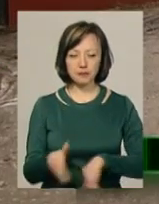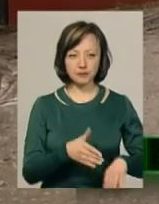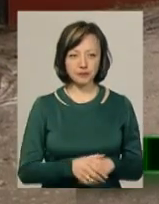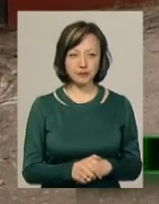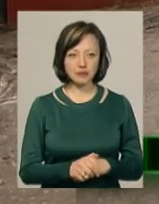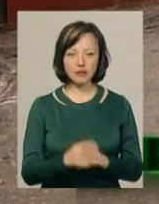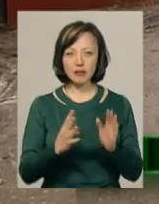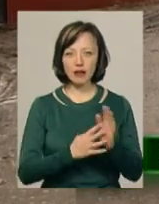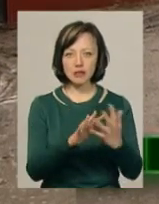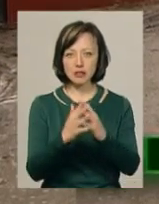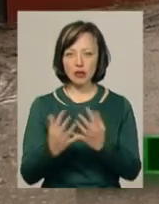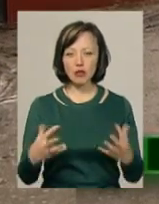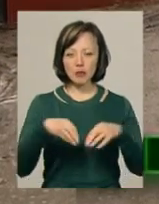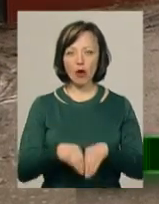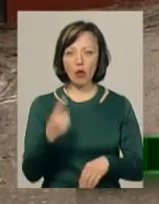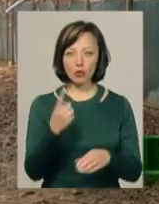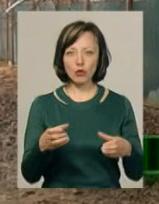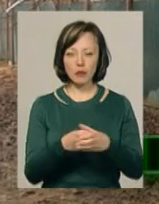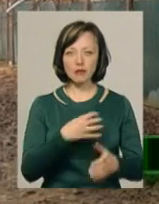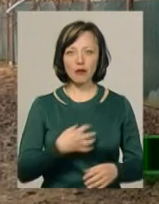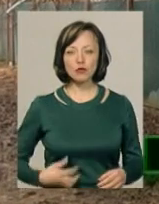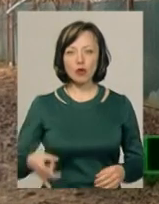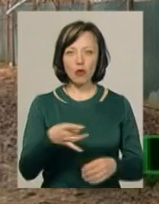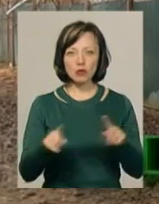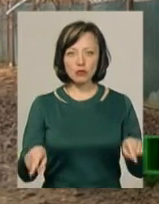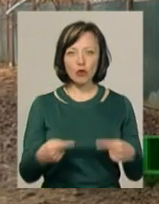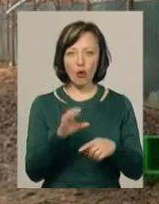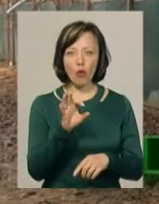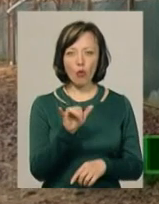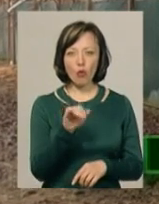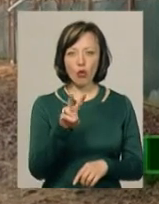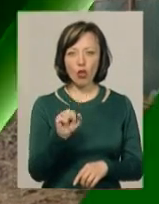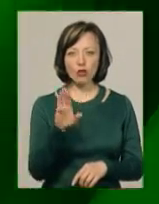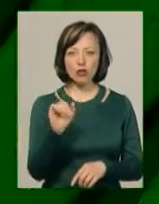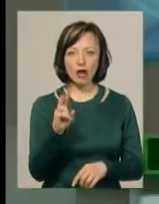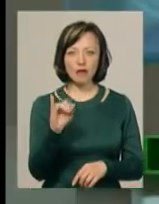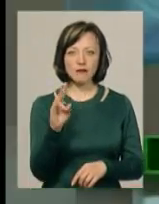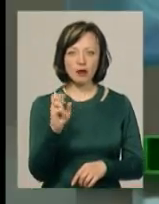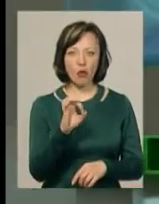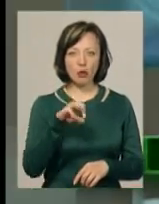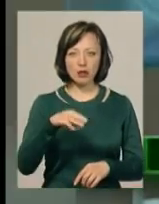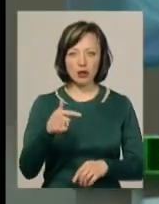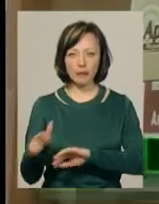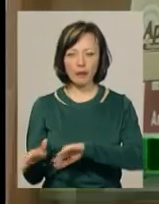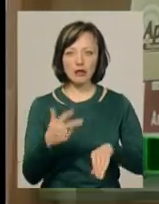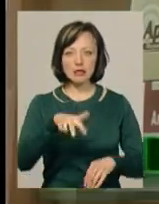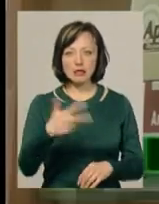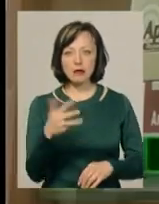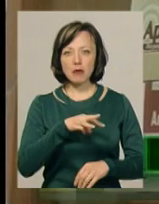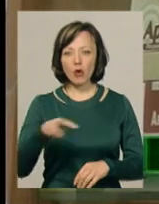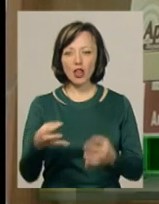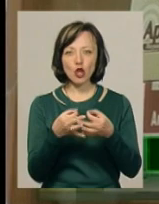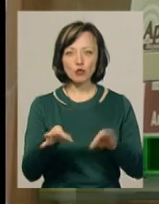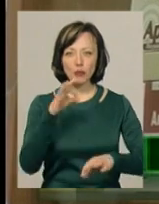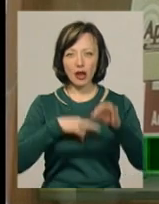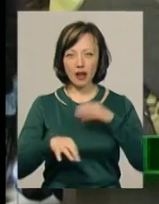Дев'ять сіл об'єдналися в одну громаду. У Славутському районі створить Улашанівську ОТГ. 33 мільйони – на доступні ліки.